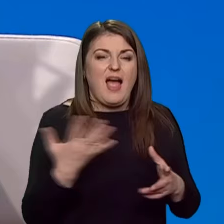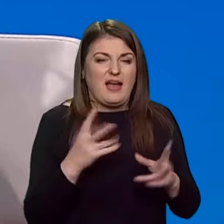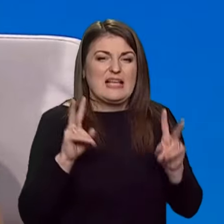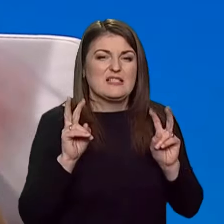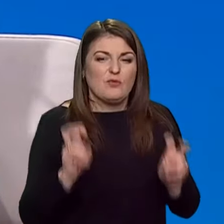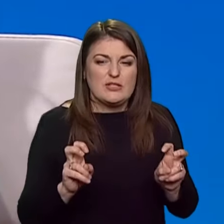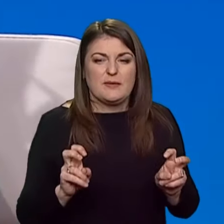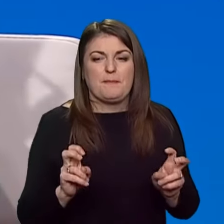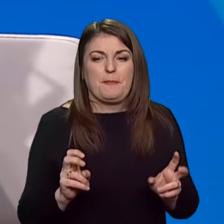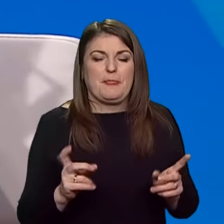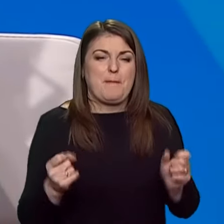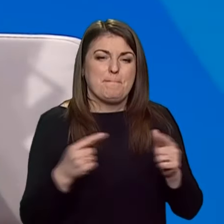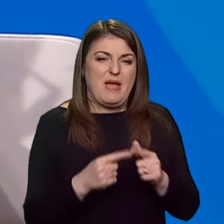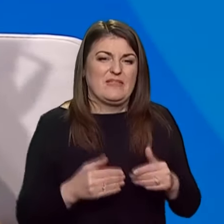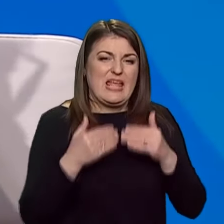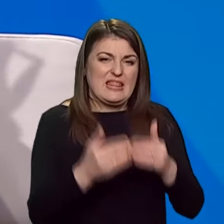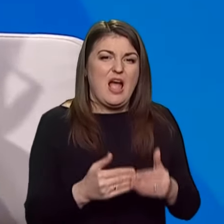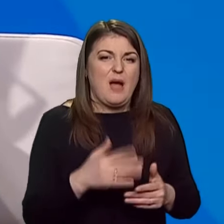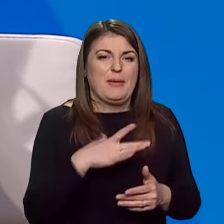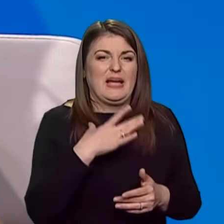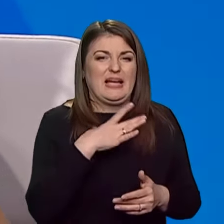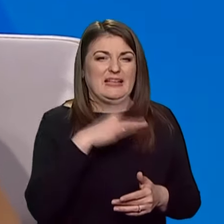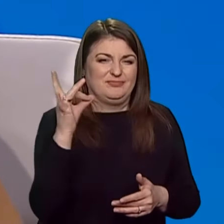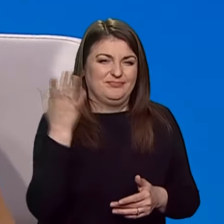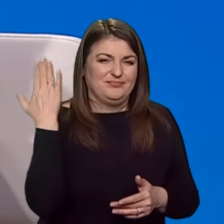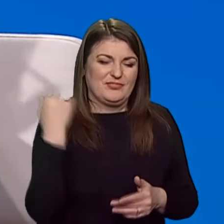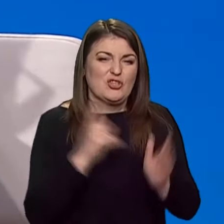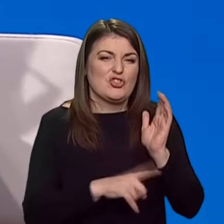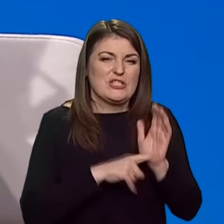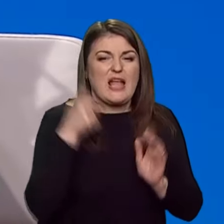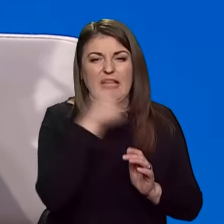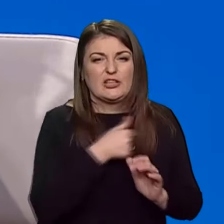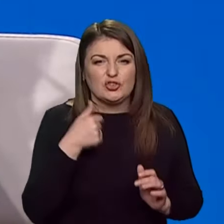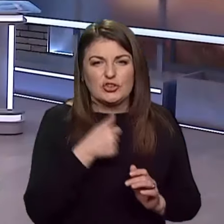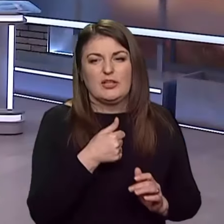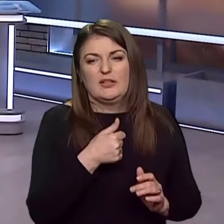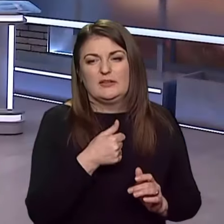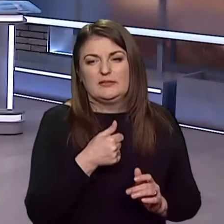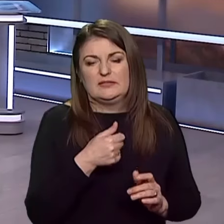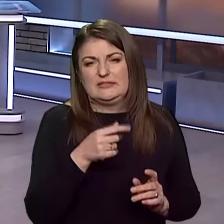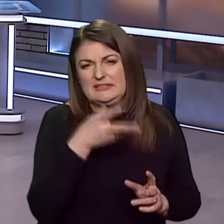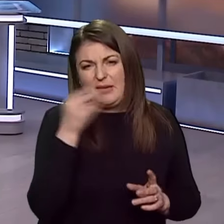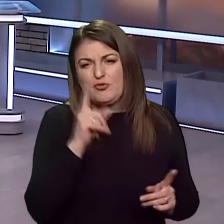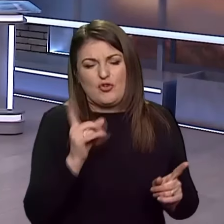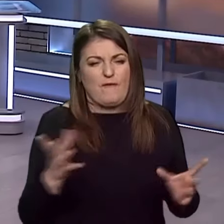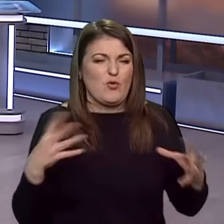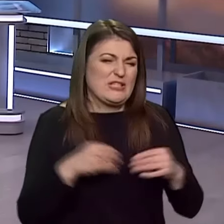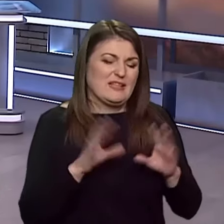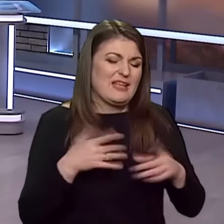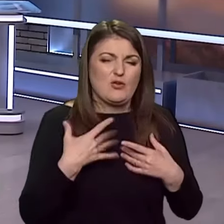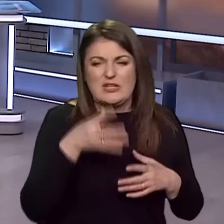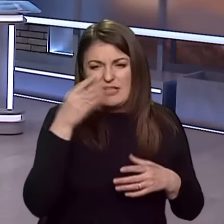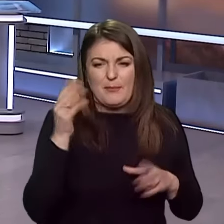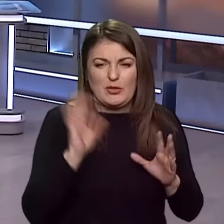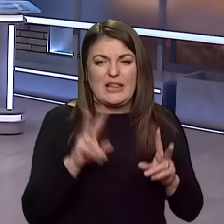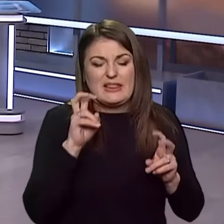символізувала певний етап в радянській історії, 60-річчя, забула чого, з'єднання, я